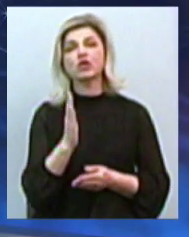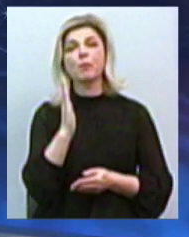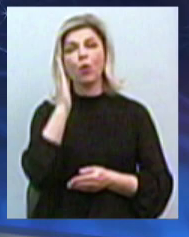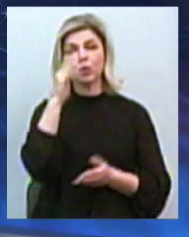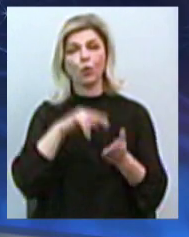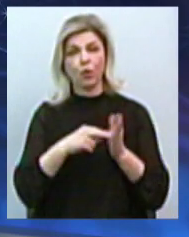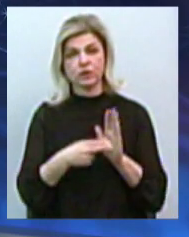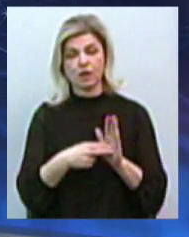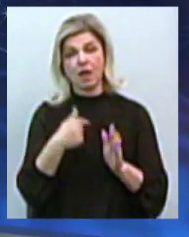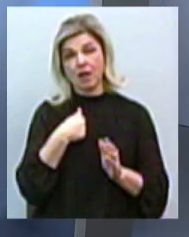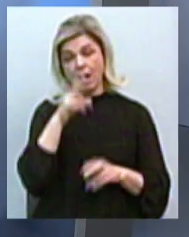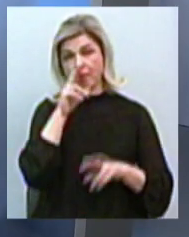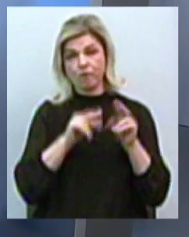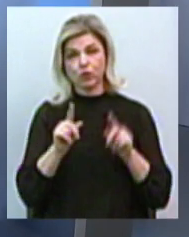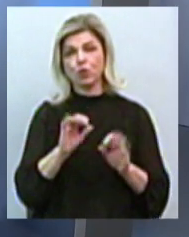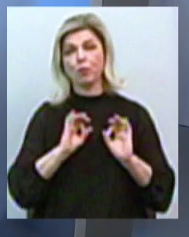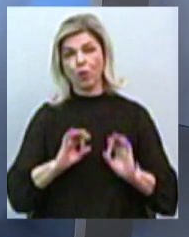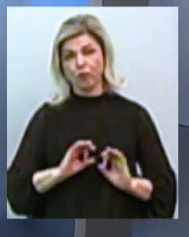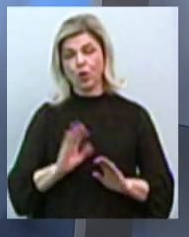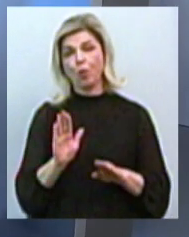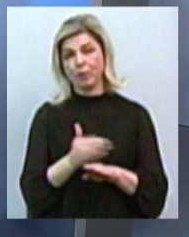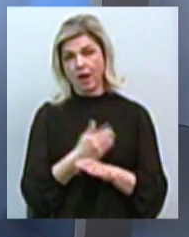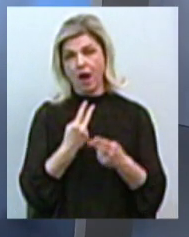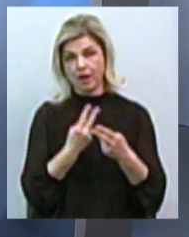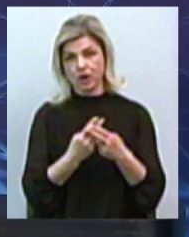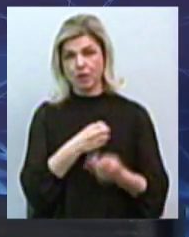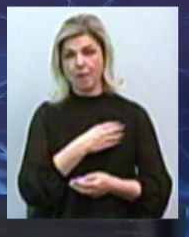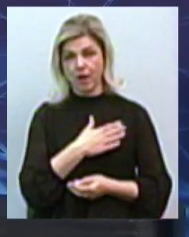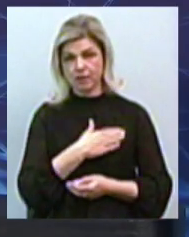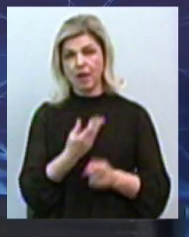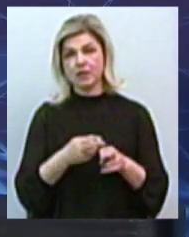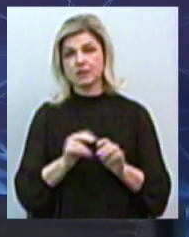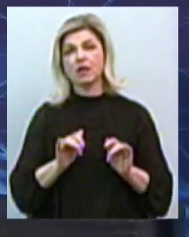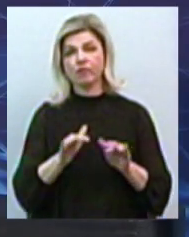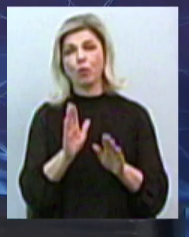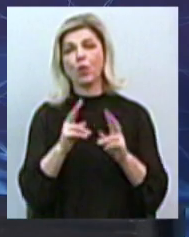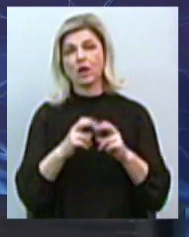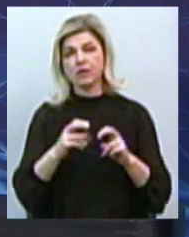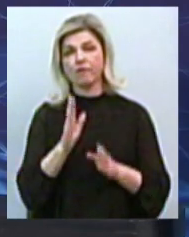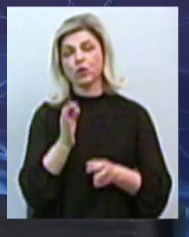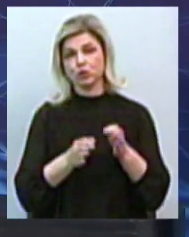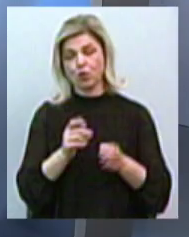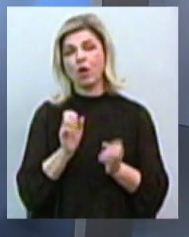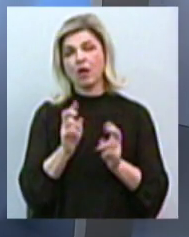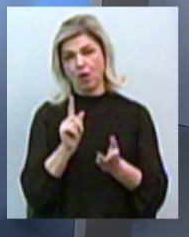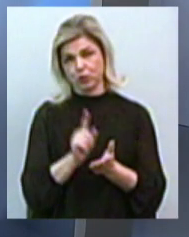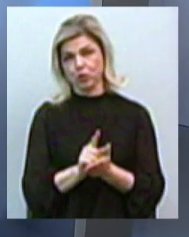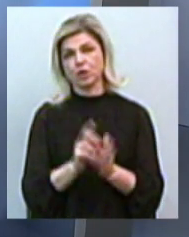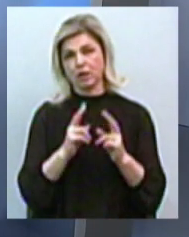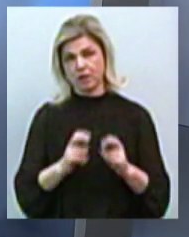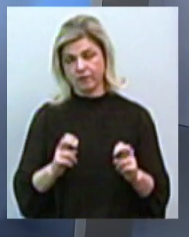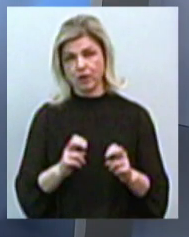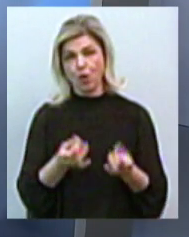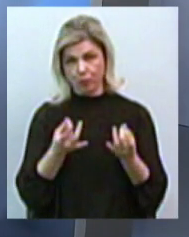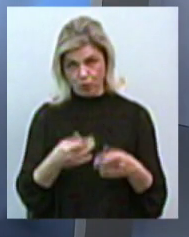Ну, я сподіваюся, що прокуратура зніме арешт майна, і ця справа буде розглядатися в судах, як вона має розглядатися. Просто